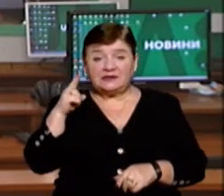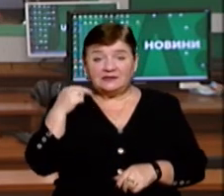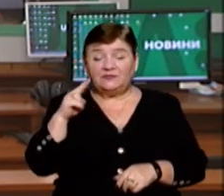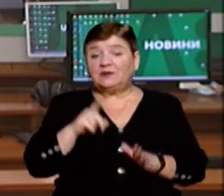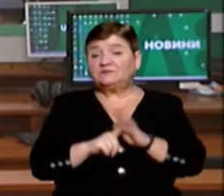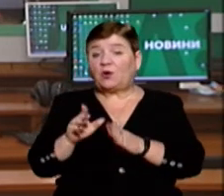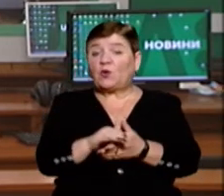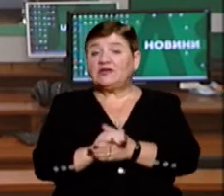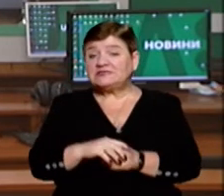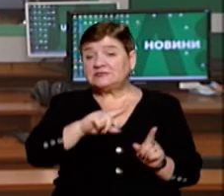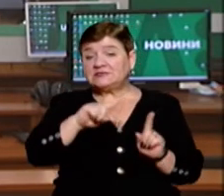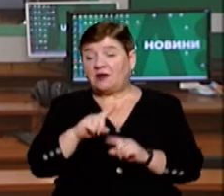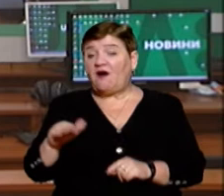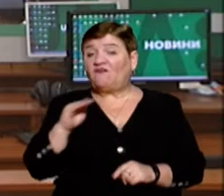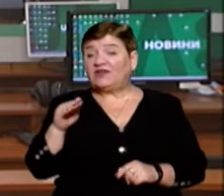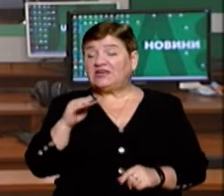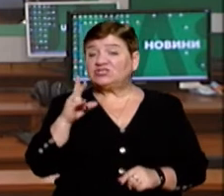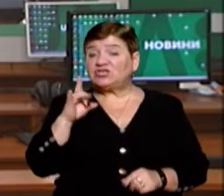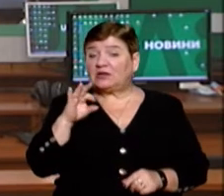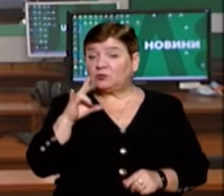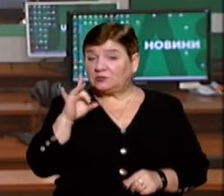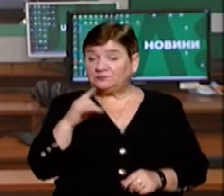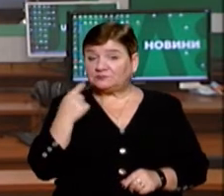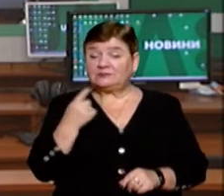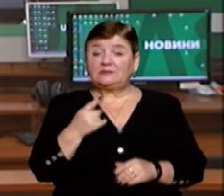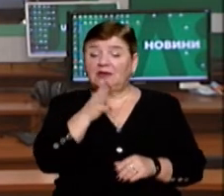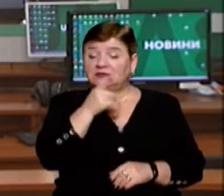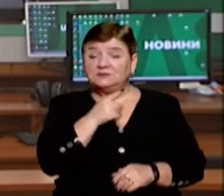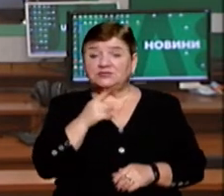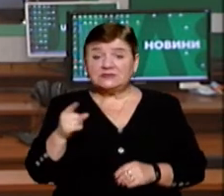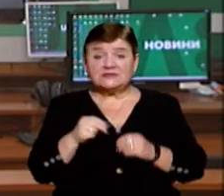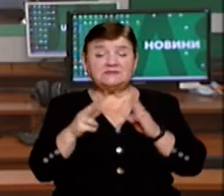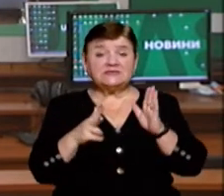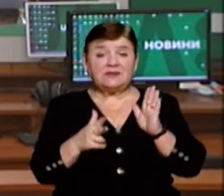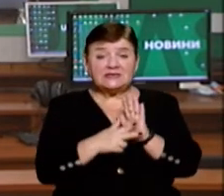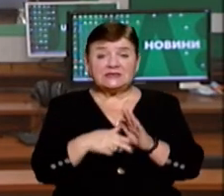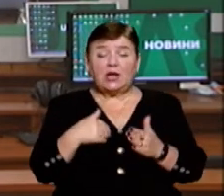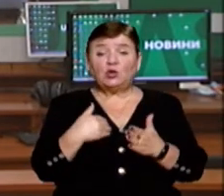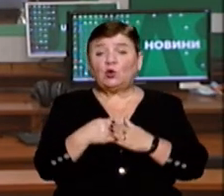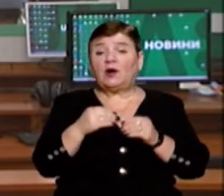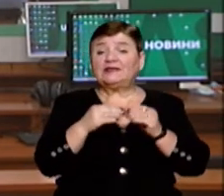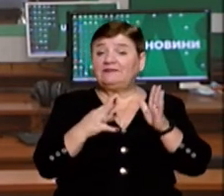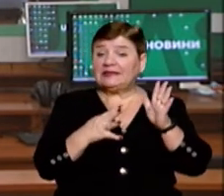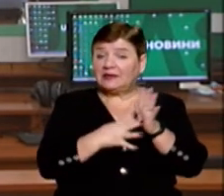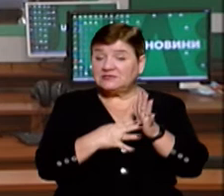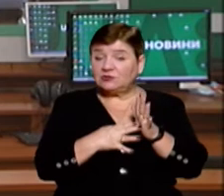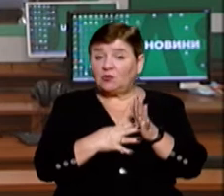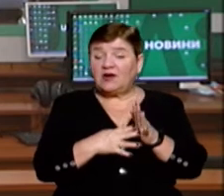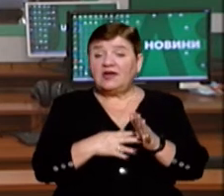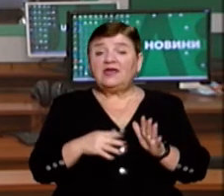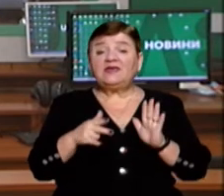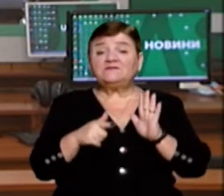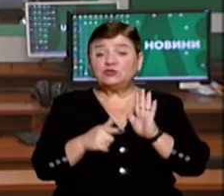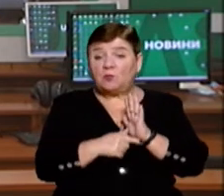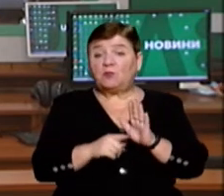туристичної організації Закарпаття Федір Шандор. Каже, учасників чекатимуть із 18.30 до 19.00 і о сьомій годині